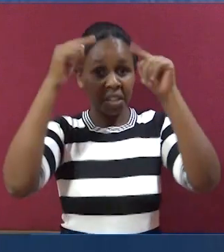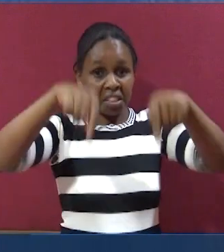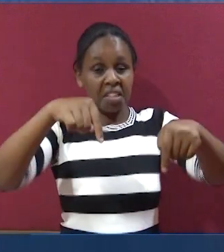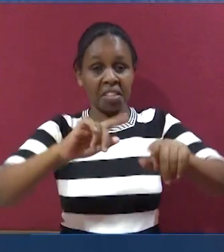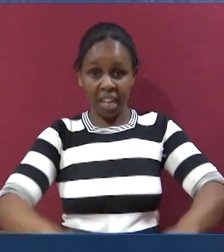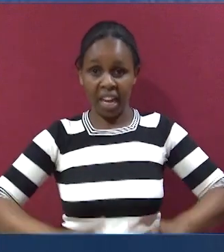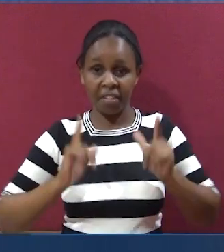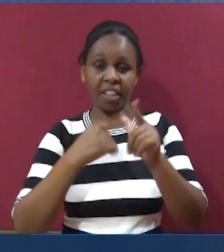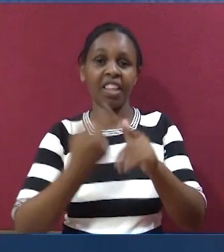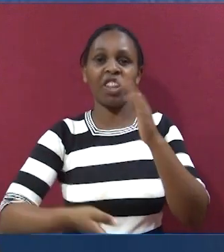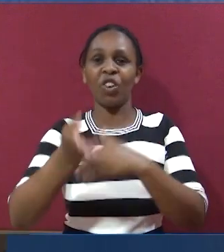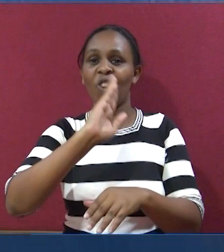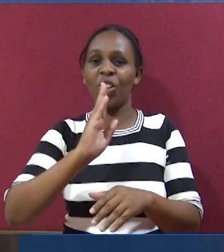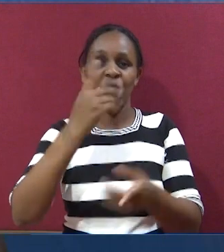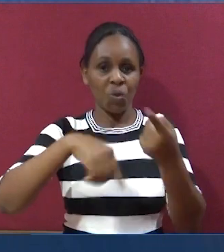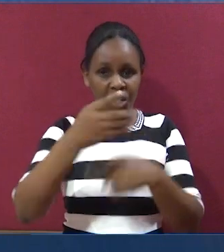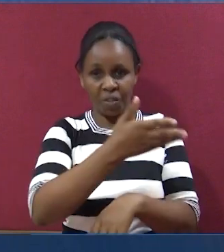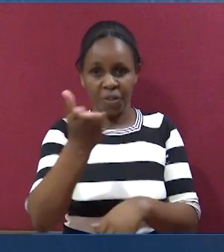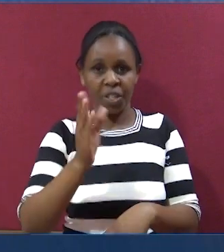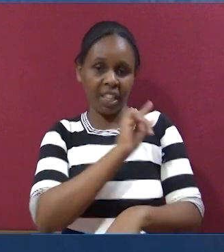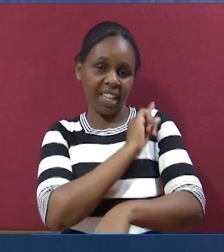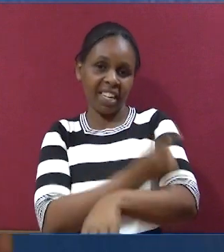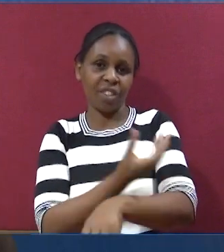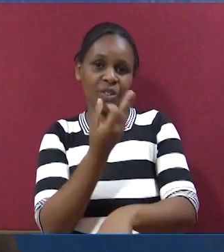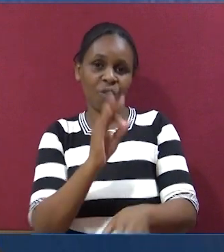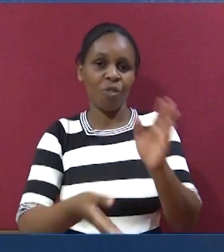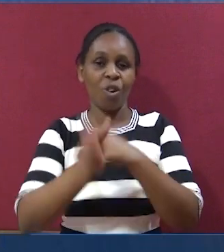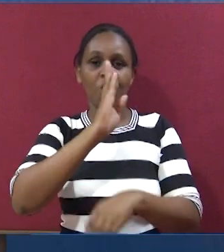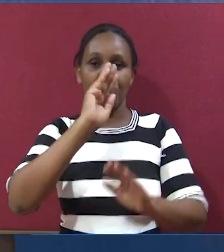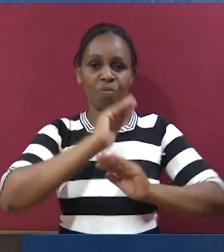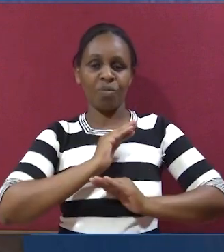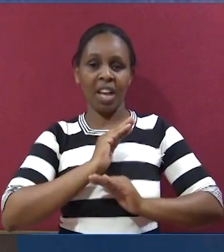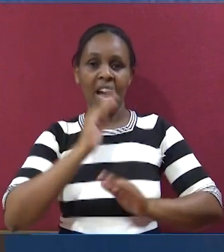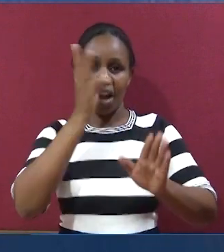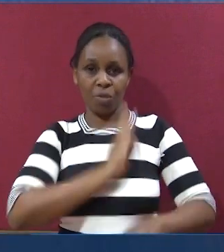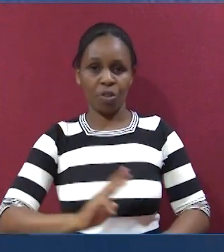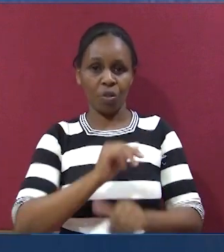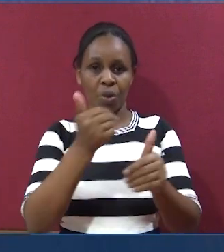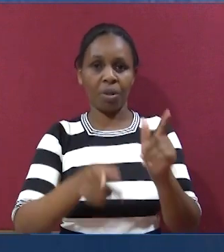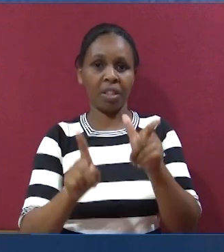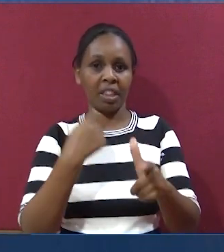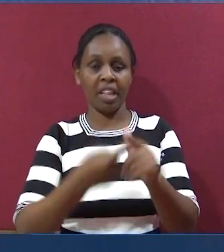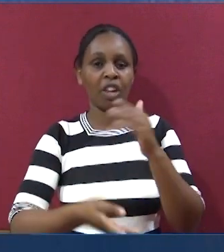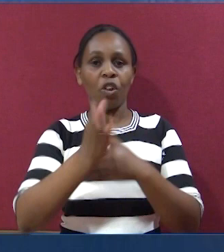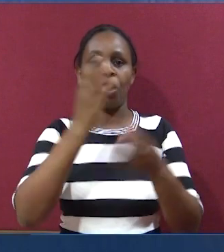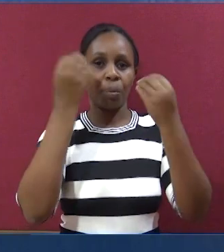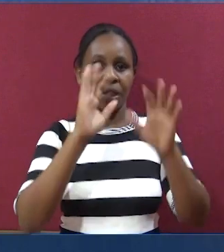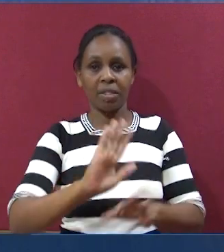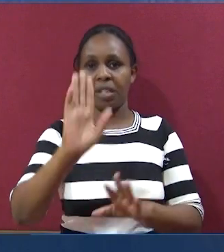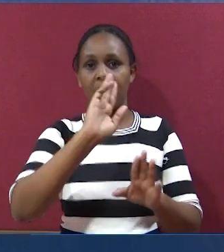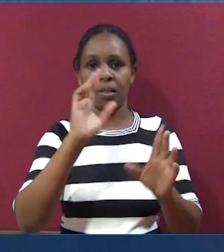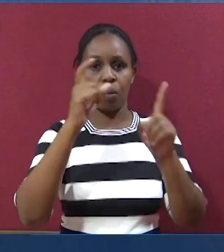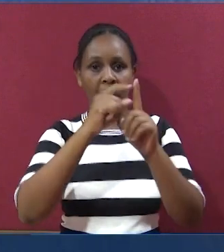utaweza kuwa mshindi katika hii safari na buwana ataweza kukushindia. Mema ya buwana ikutoshe na kutakia kila raheli na buwana